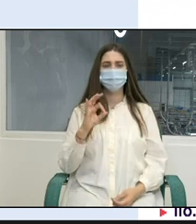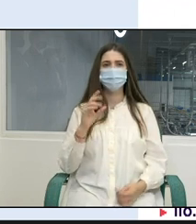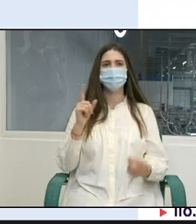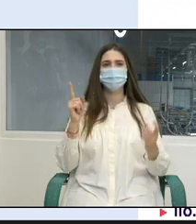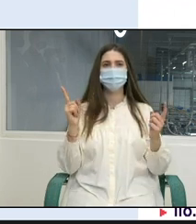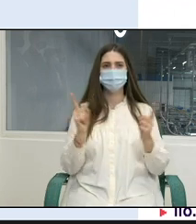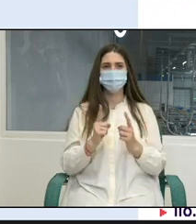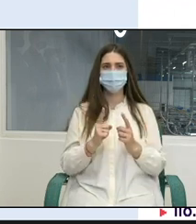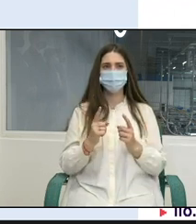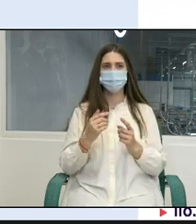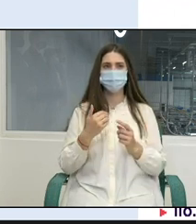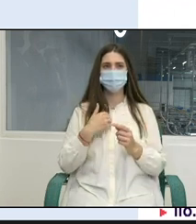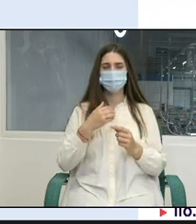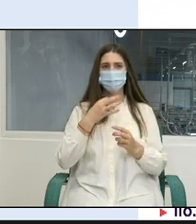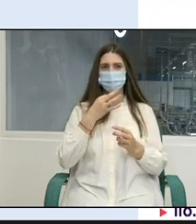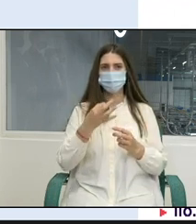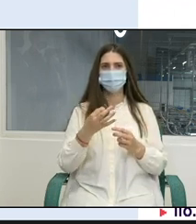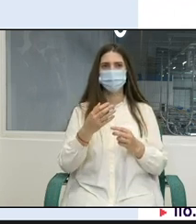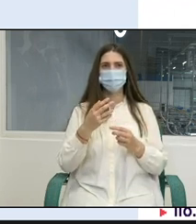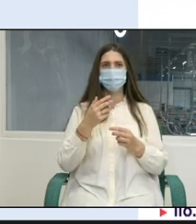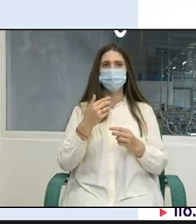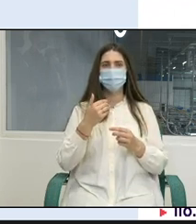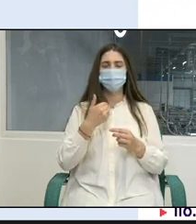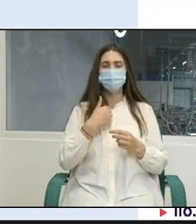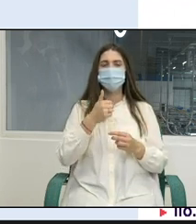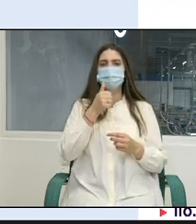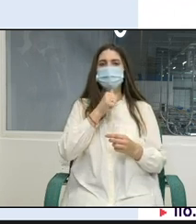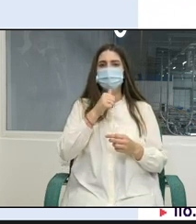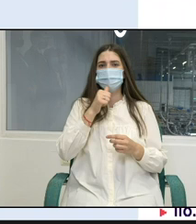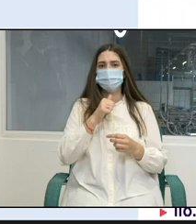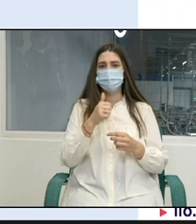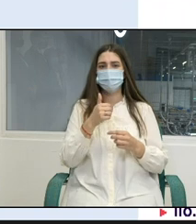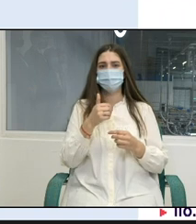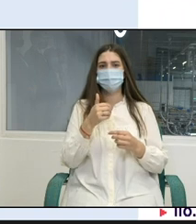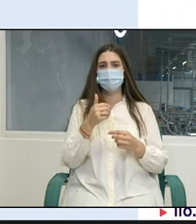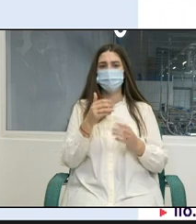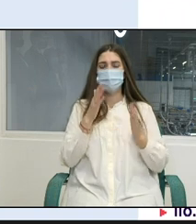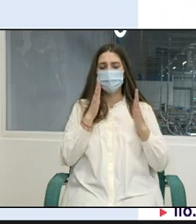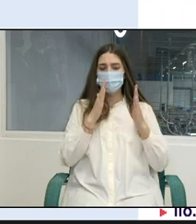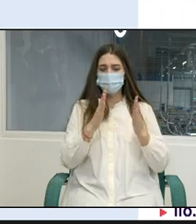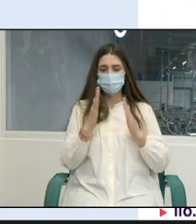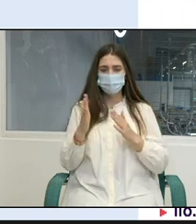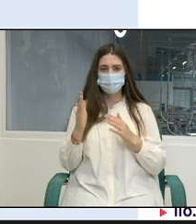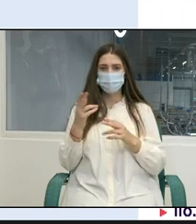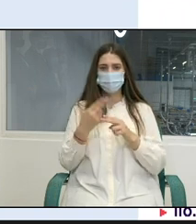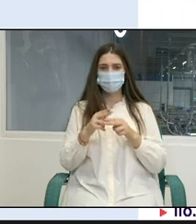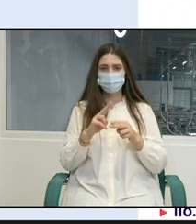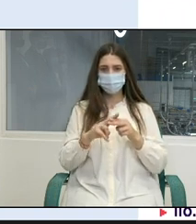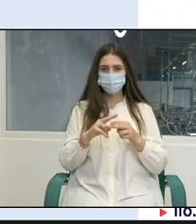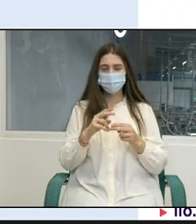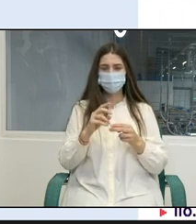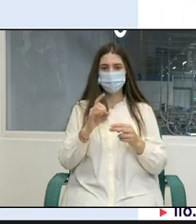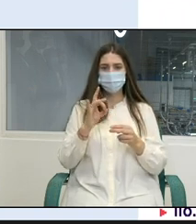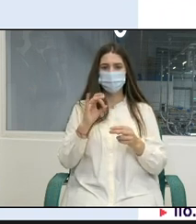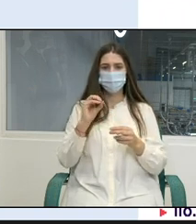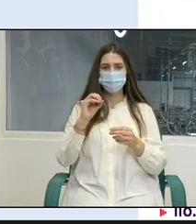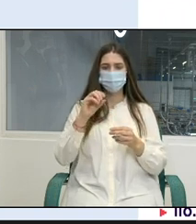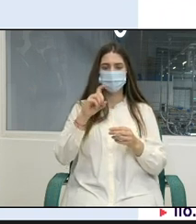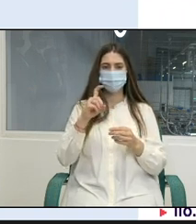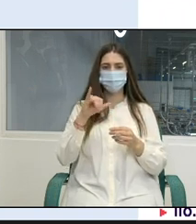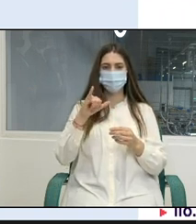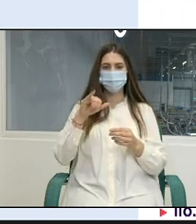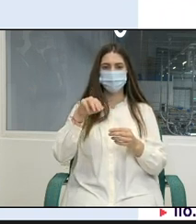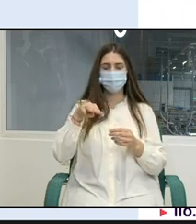este încă un indiciu al faptului că noi încercăm să fim foarte focusați definind rezultate concrete pe care